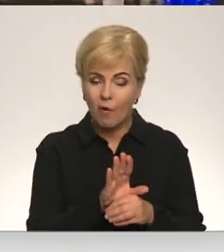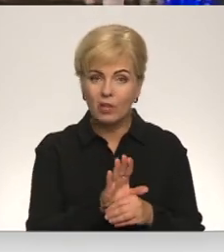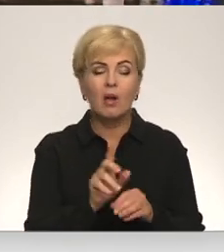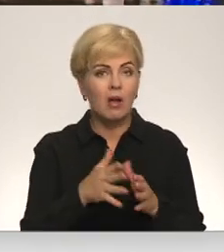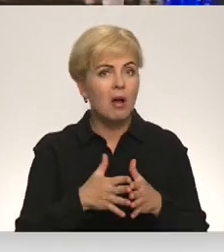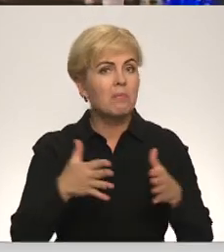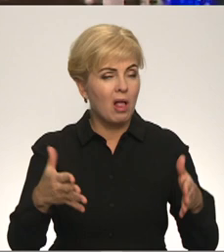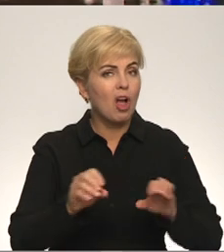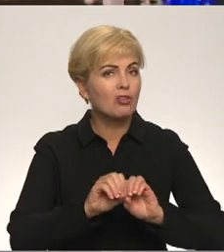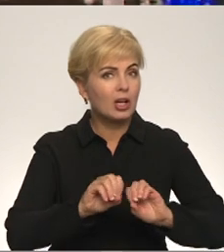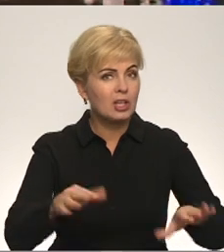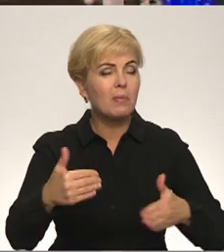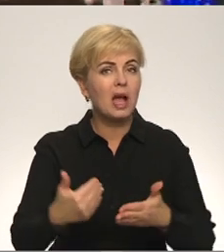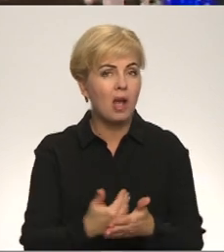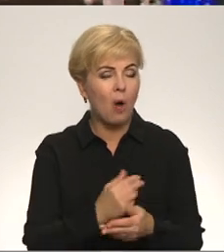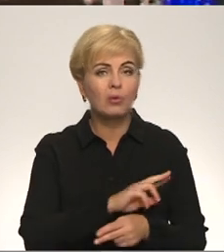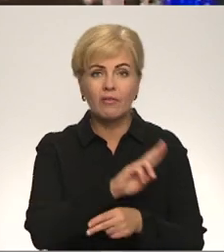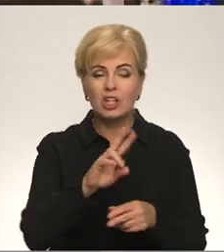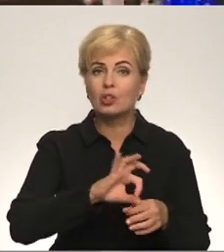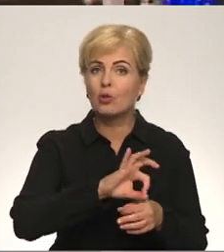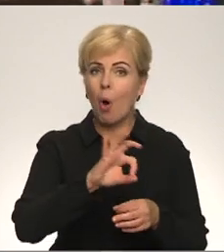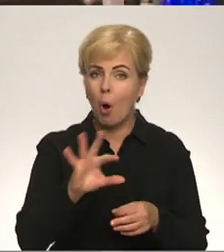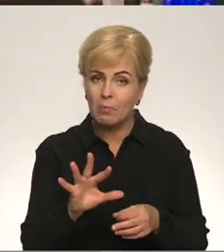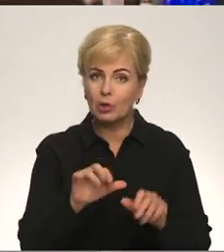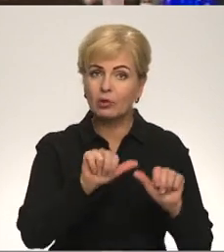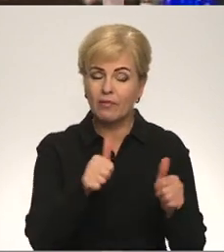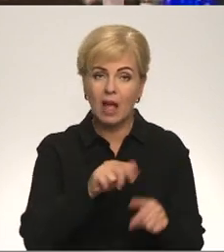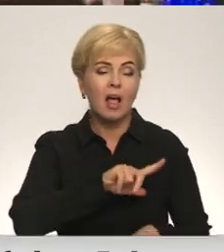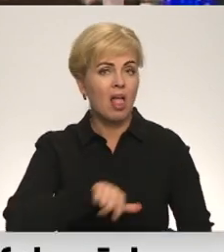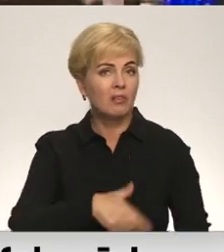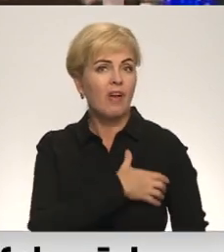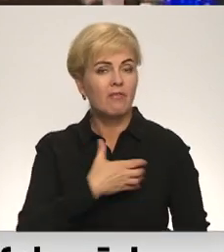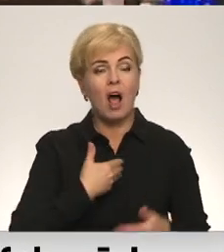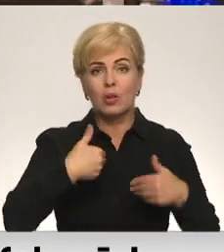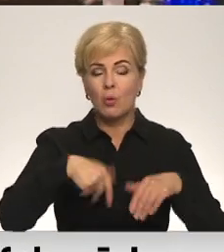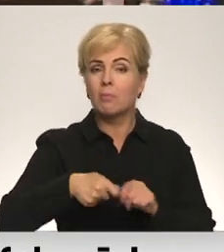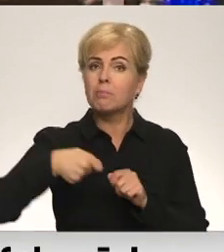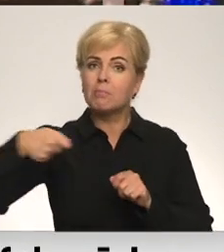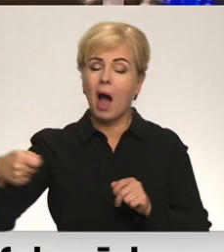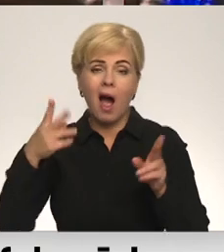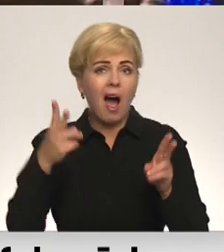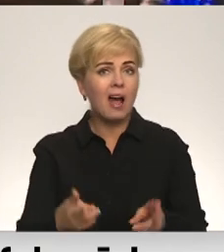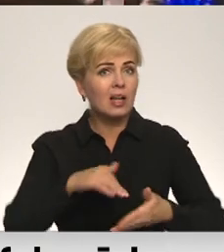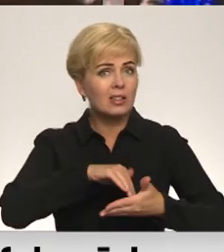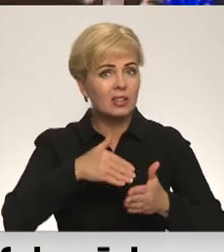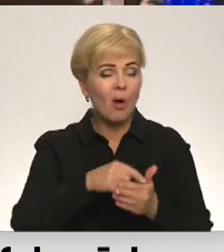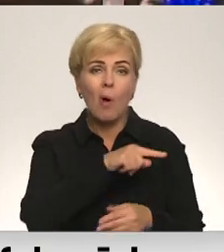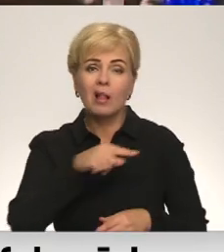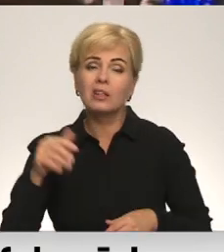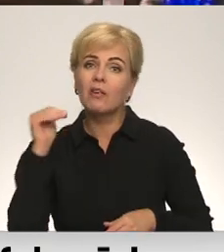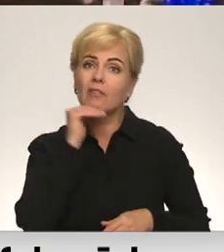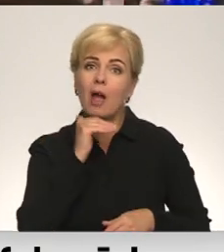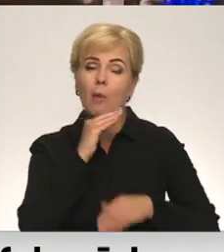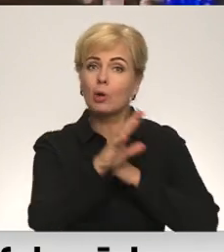plašāk izplatoties jaunajam vīrusa Omikronu paveidam, Latvijas valdība nolēmusi pagrināt ārkārtējo situāciju līdz februāra